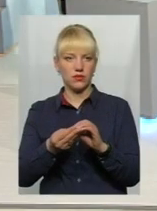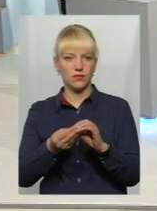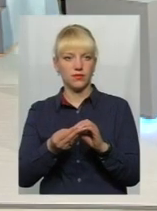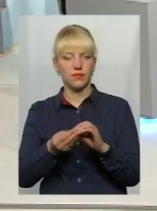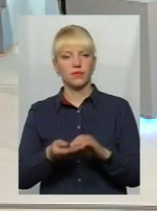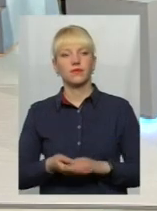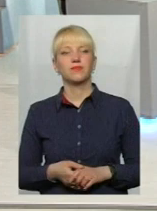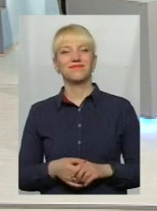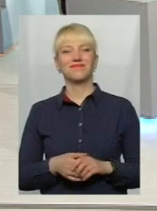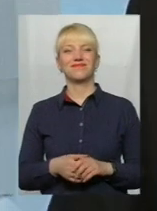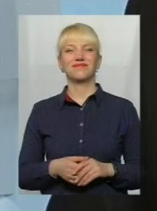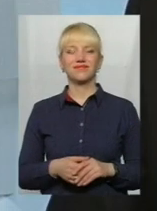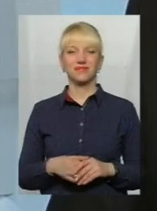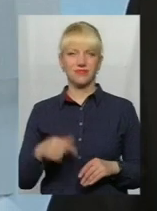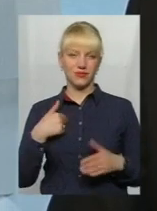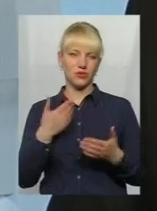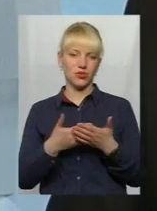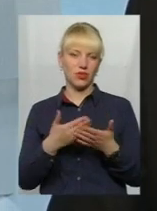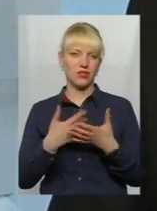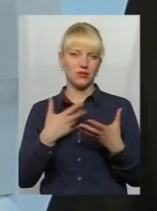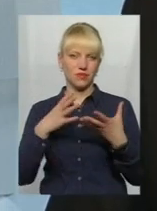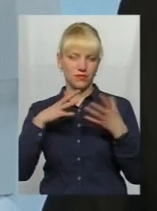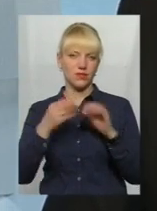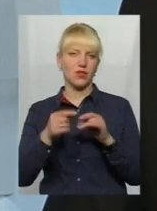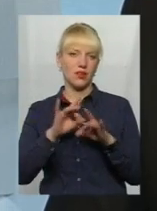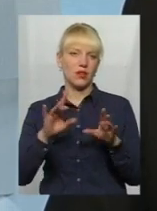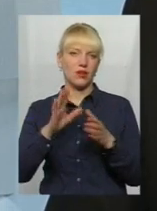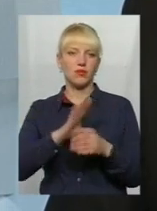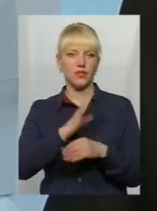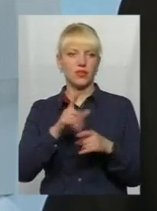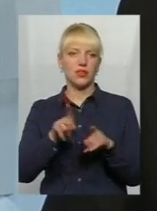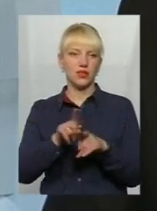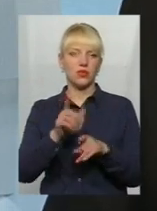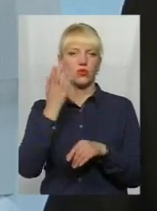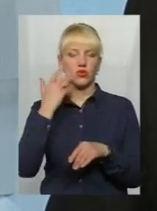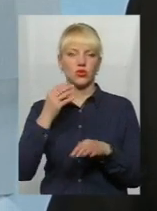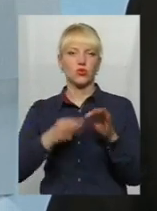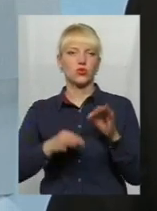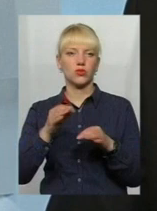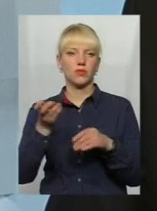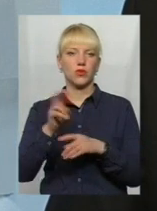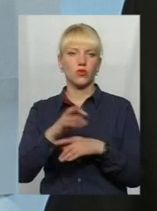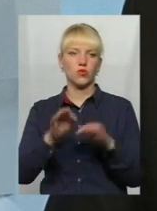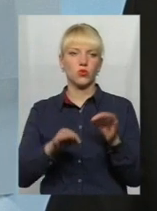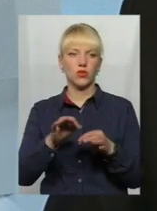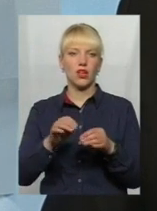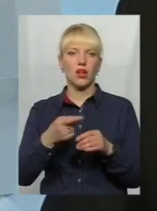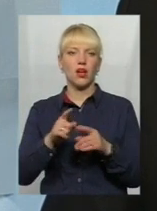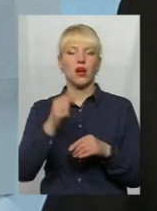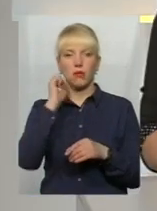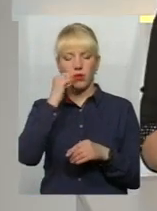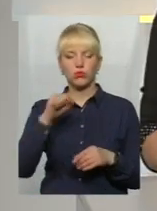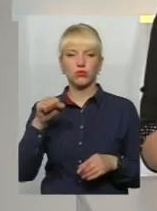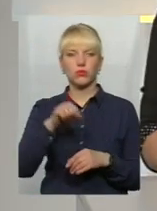протоколи. Ну, це я так образно кажу, тому що бувало, ви коли стикалися з судами, приходиш в суд, а суддя каже, що ви мені бабушку